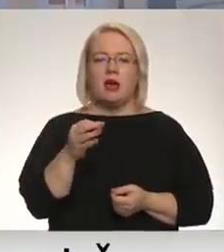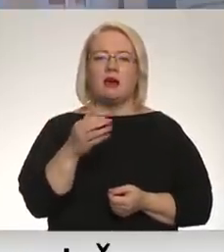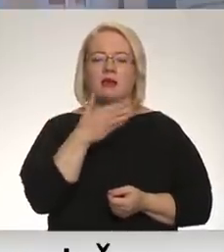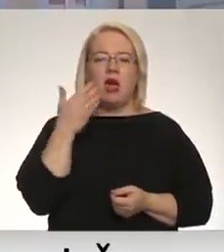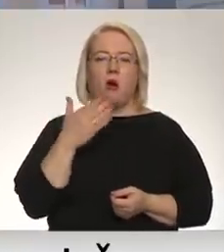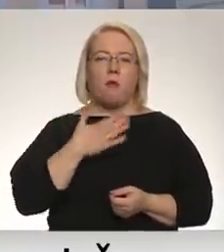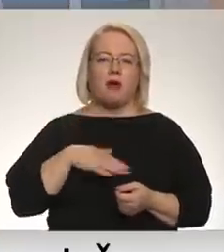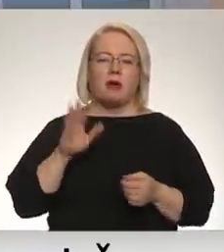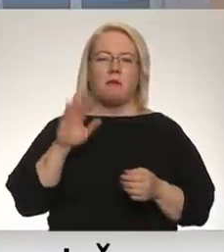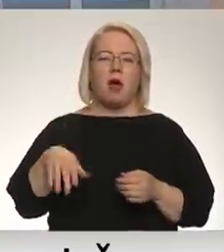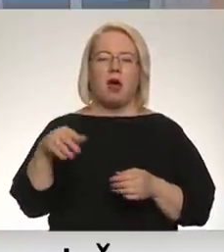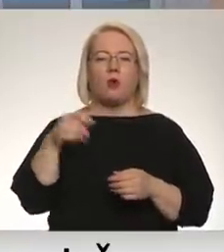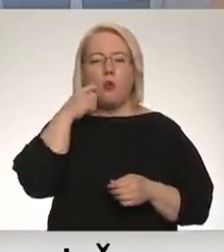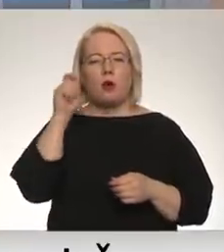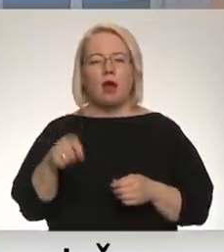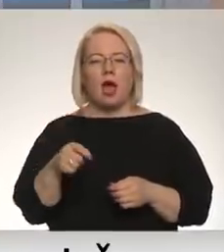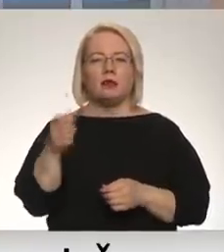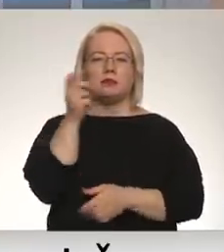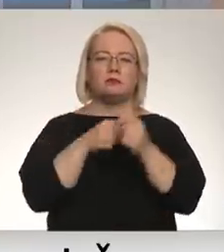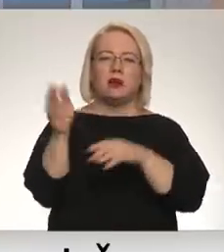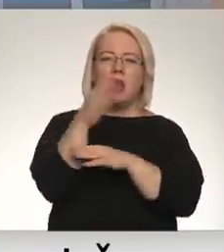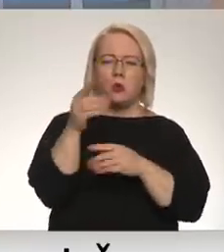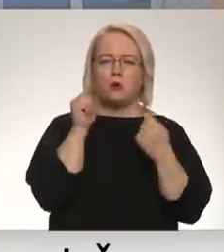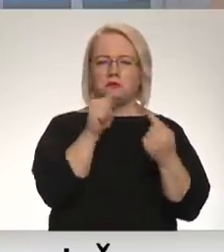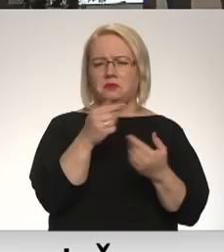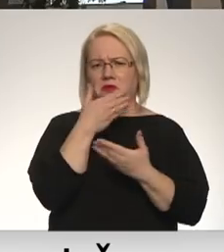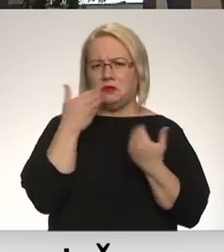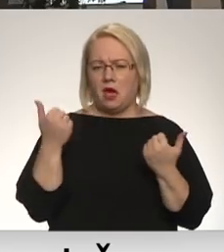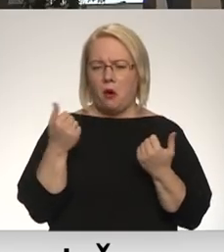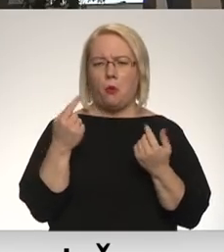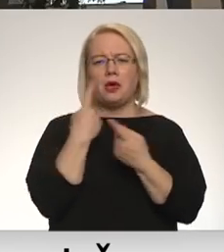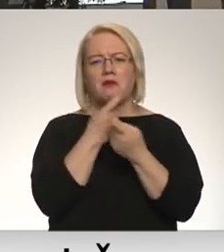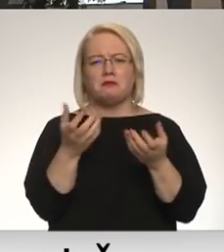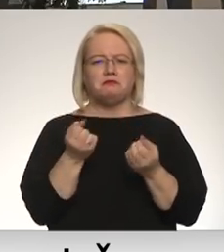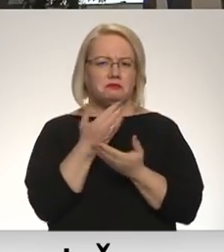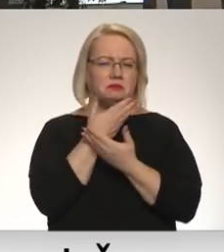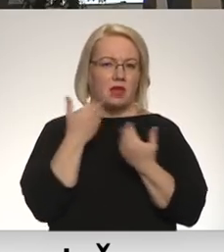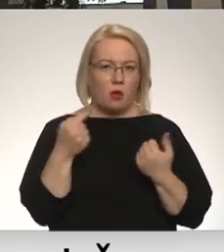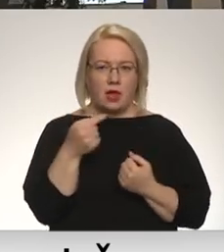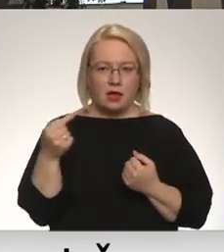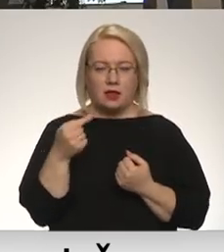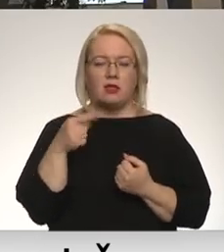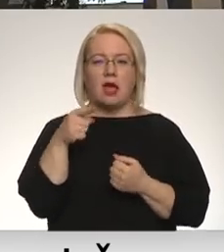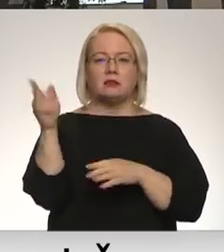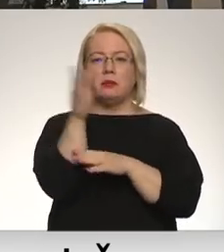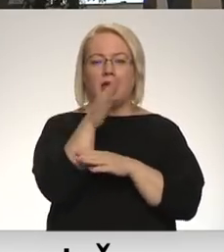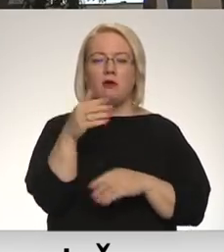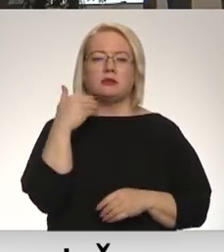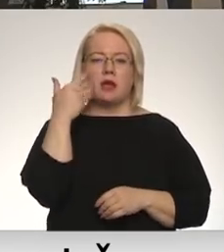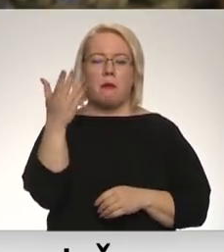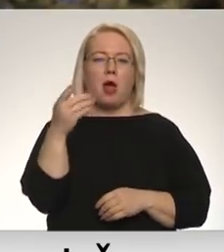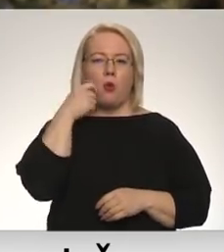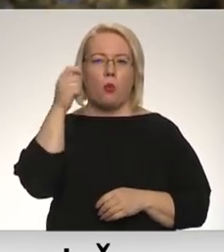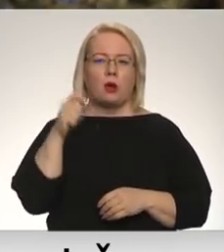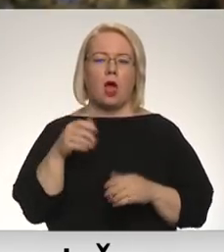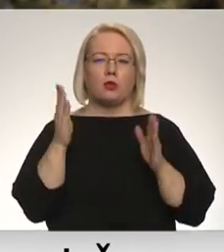paceltu Ukraina skarogu vai pretreakciju skola nav saņēmusi. Un tas pie skolas plīvošo tik ilgi, kamēr Ukraina būs brīva. Sintija Lukianska,